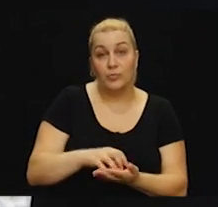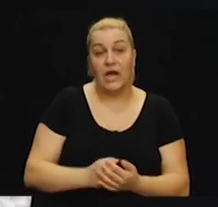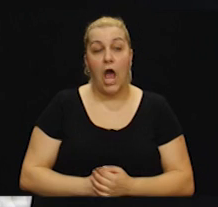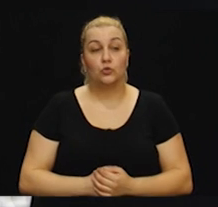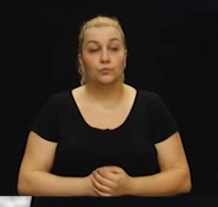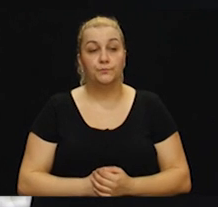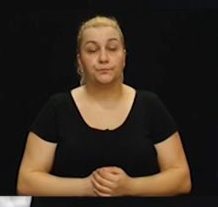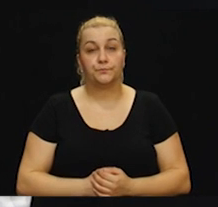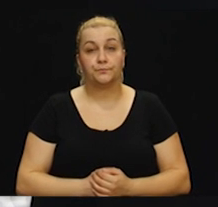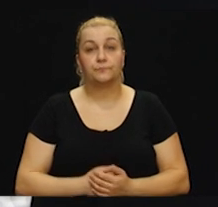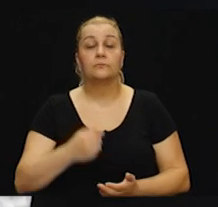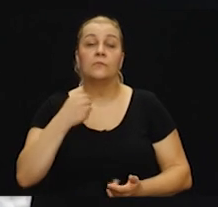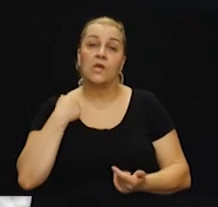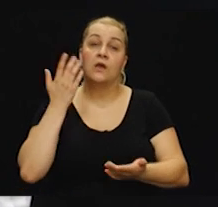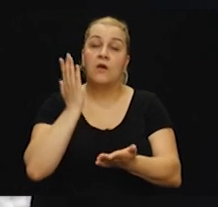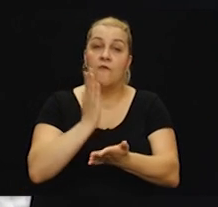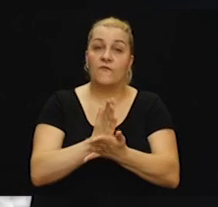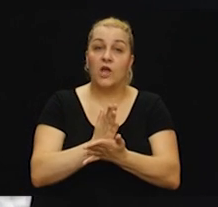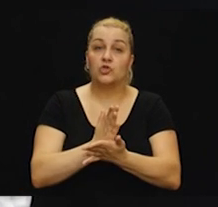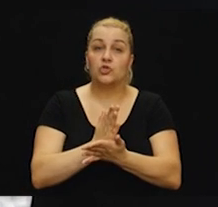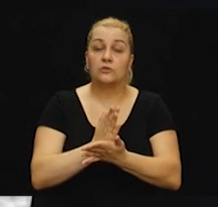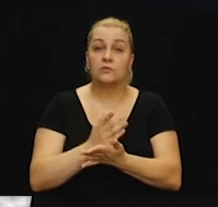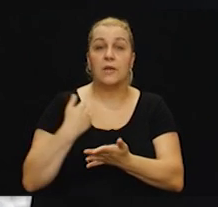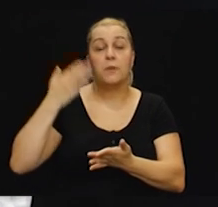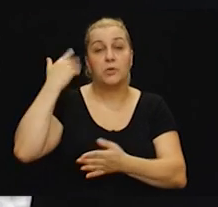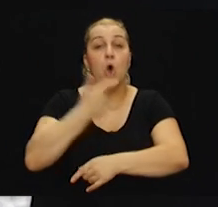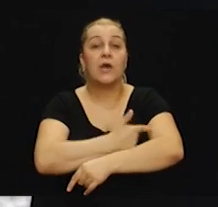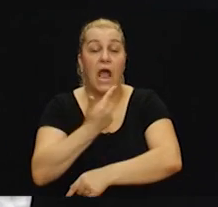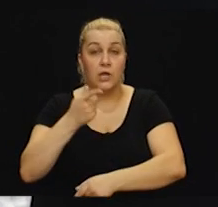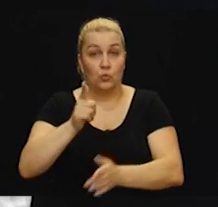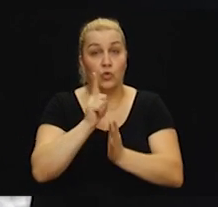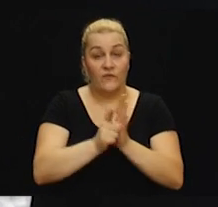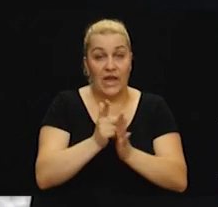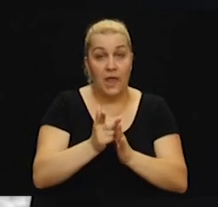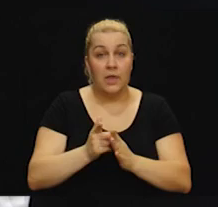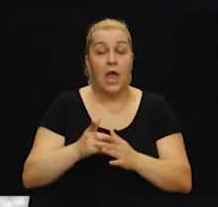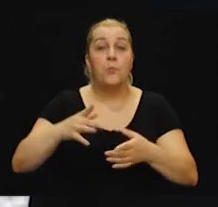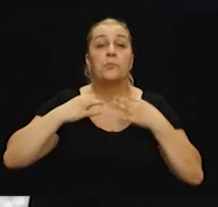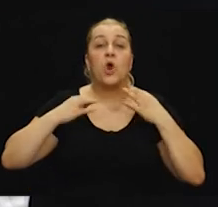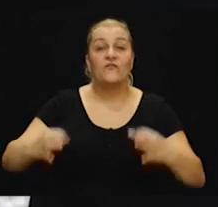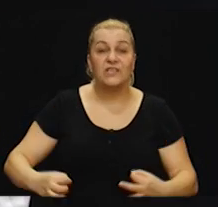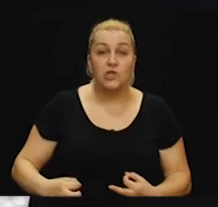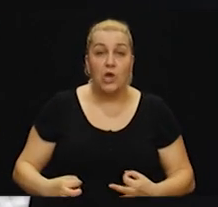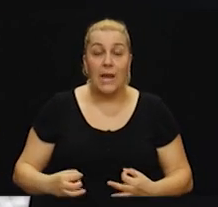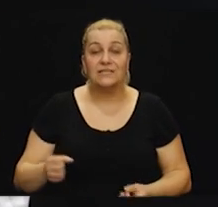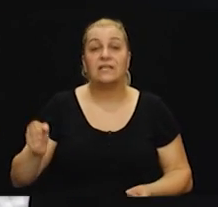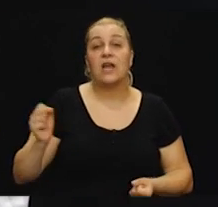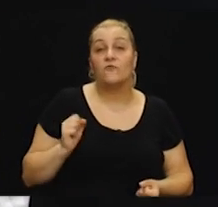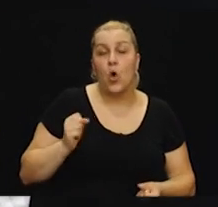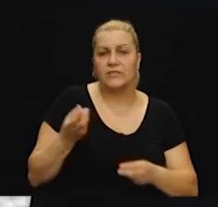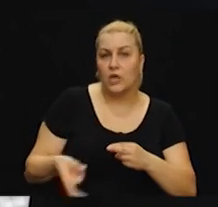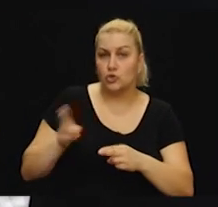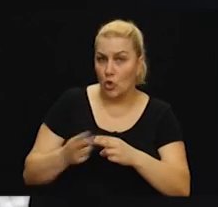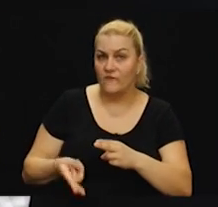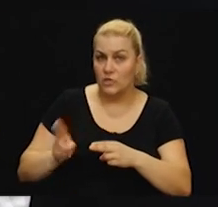brigadu. I ja već, pošto sam bija ranjen, u to vrijeme je profesionalizacija, dakle, vojske što